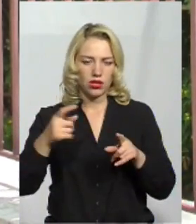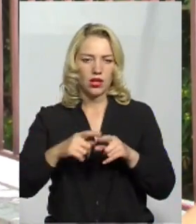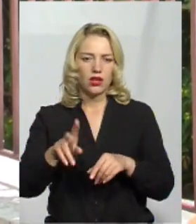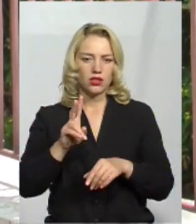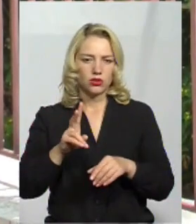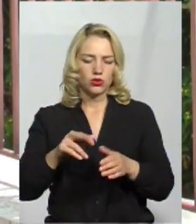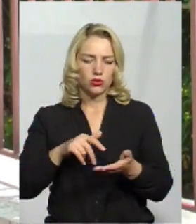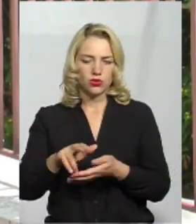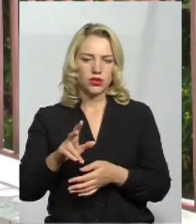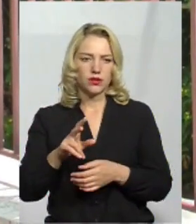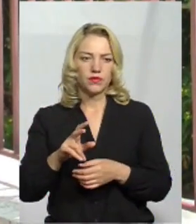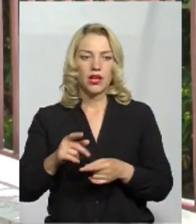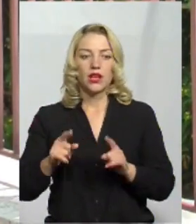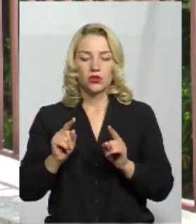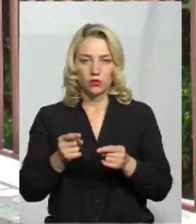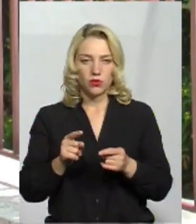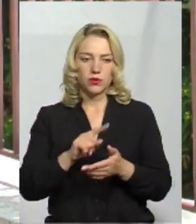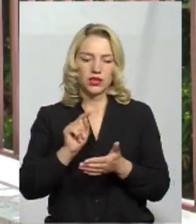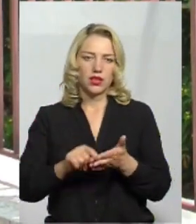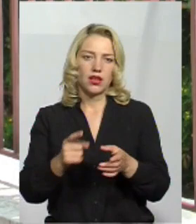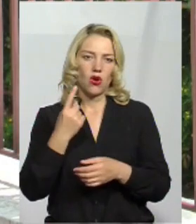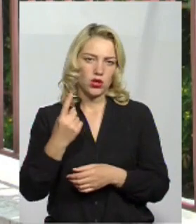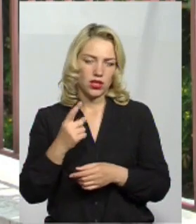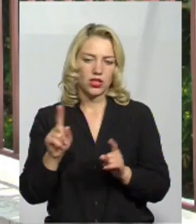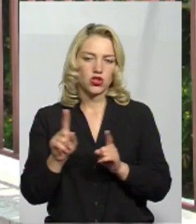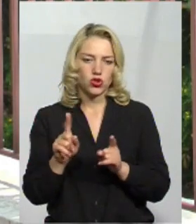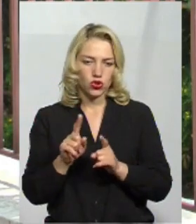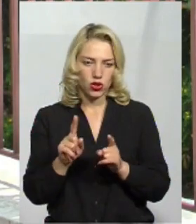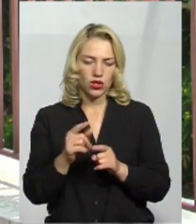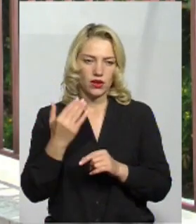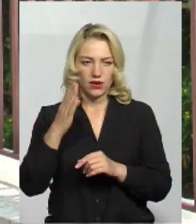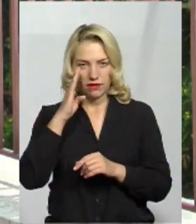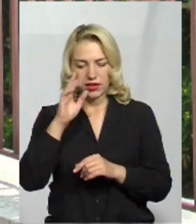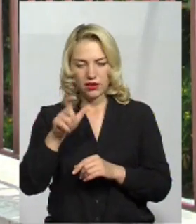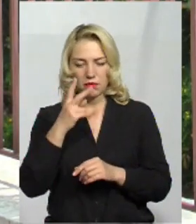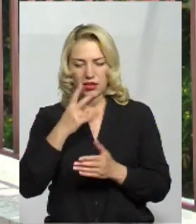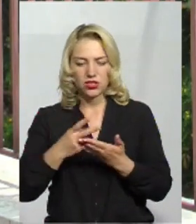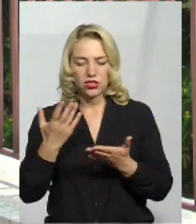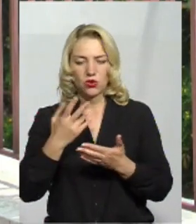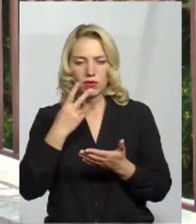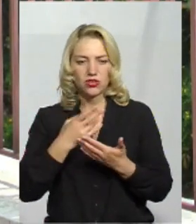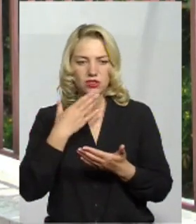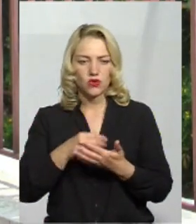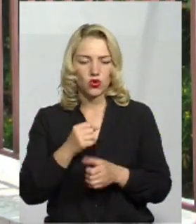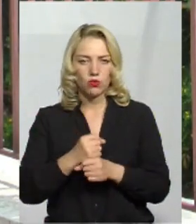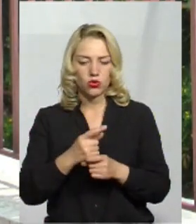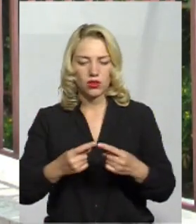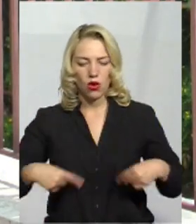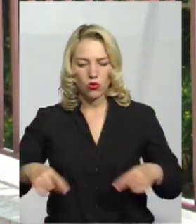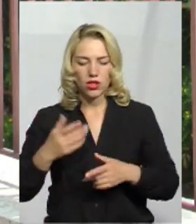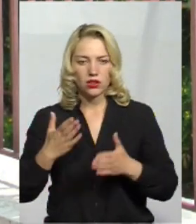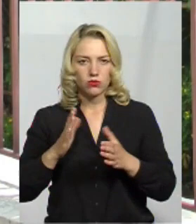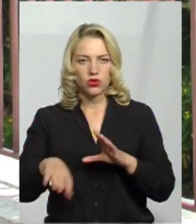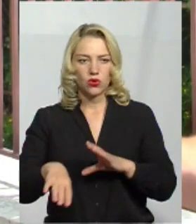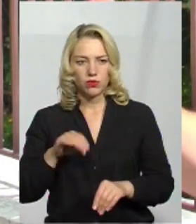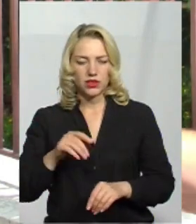по мажоритарці. Тому питання до нього одне, що він бачить, якою він бачить свою роботу на окрузі, якщо буде обраний